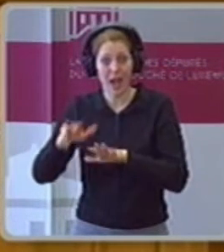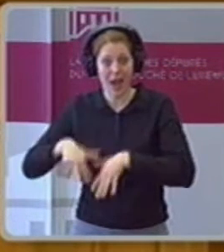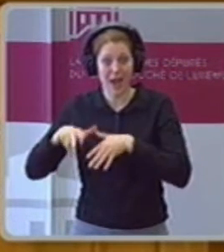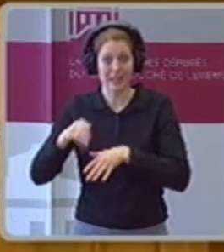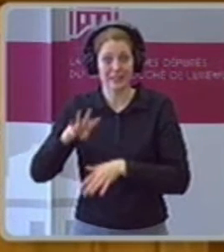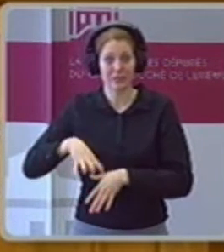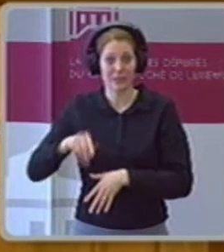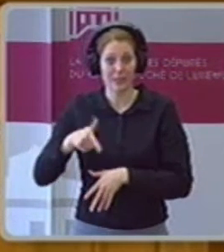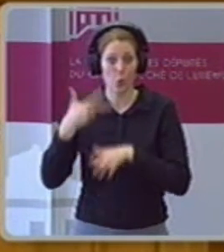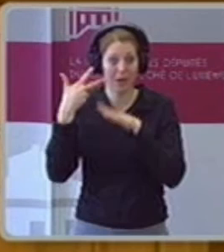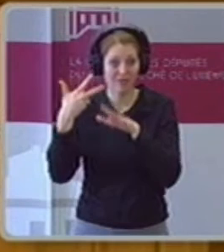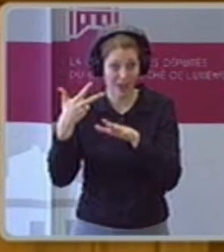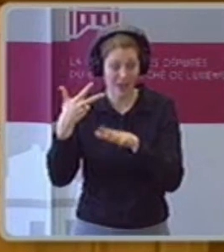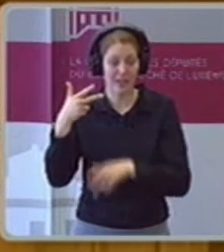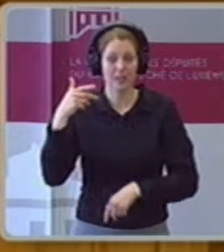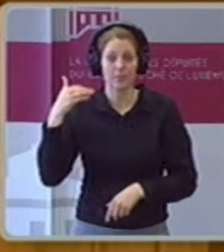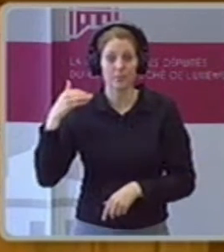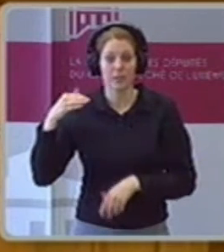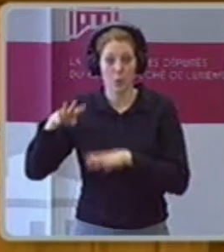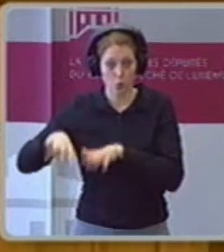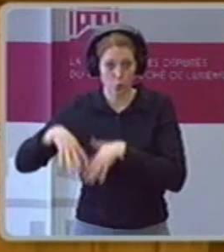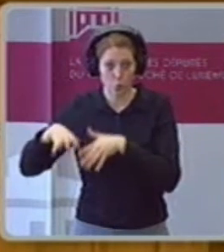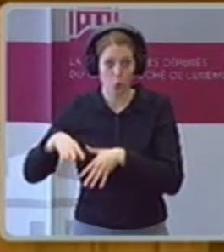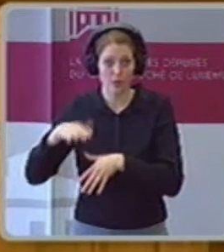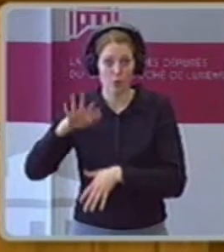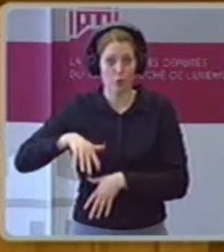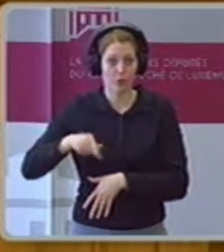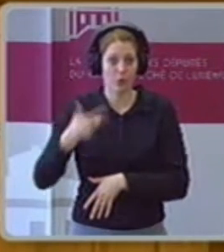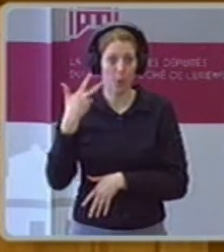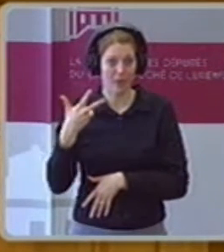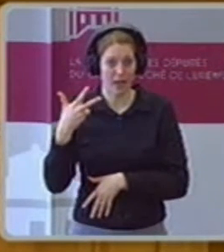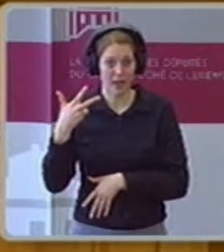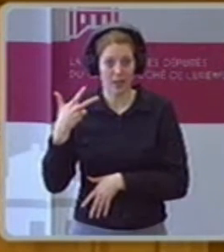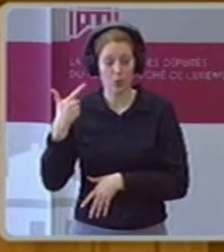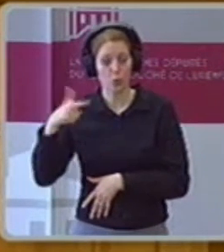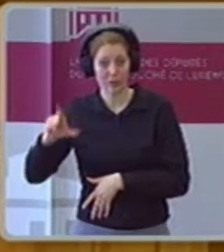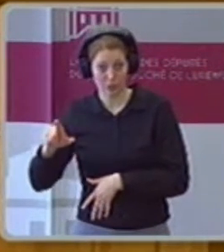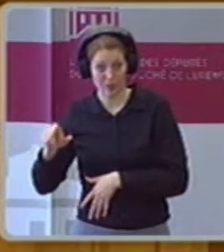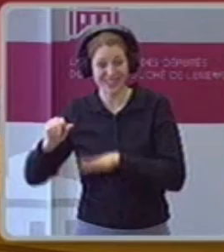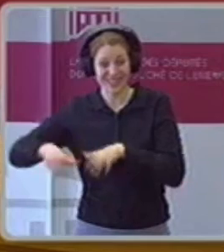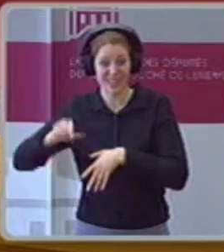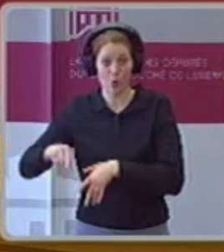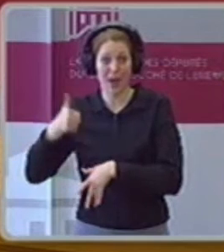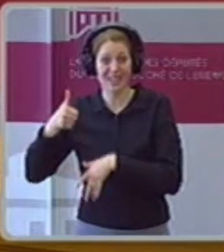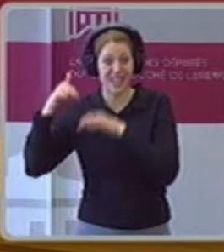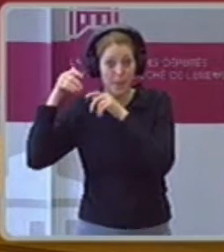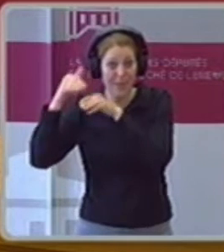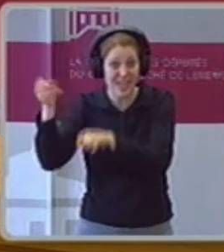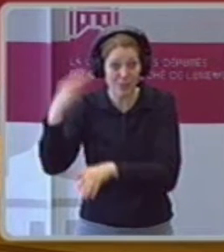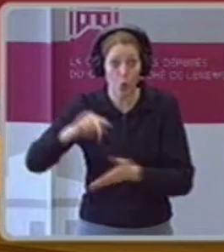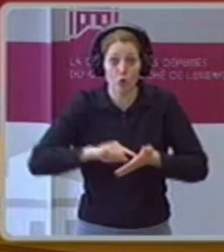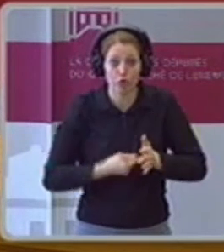16,1 Milliarden. Wir gehen also hin und leihen quasi an den nächsten Jahren alle 1 Milliarden